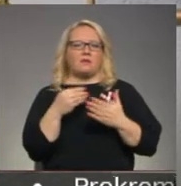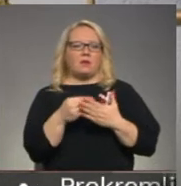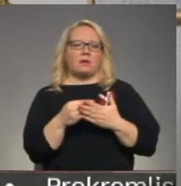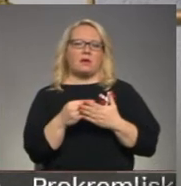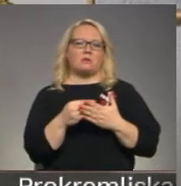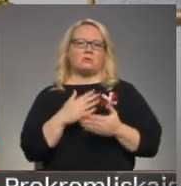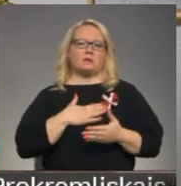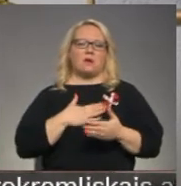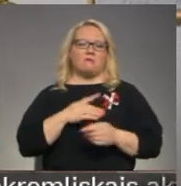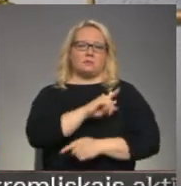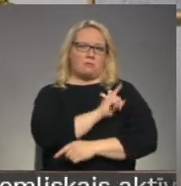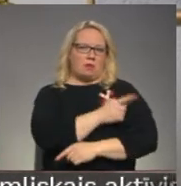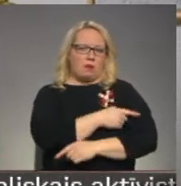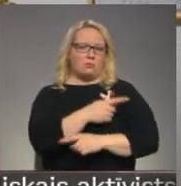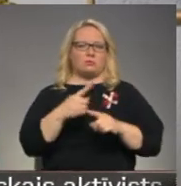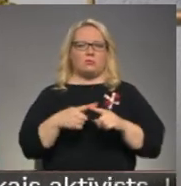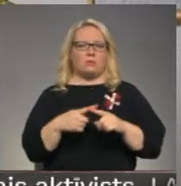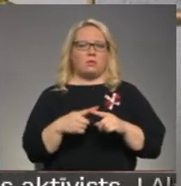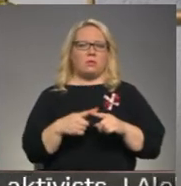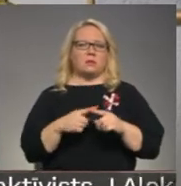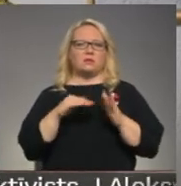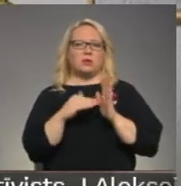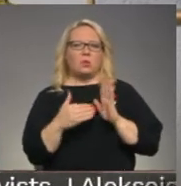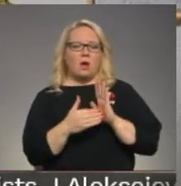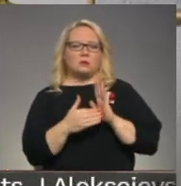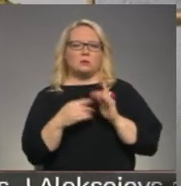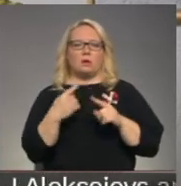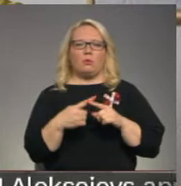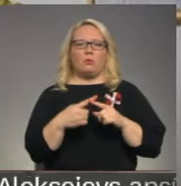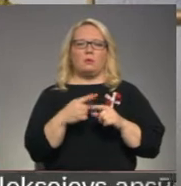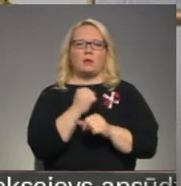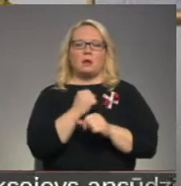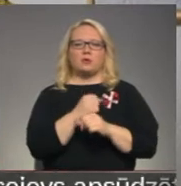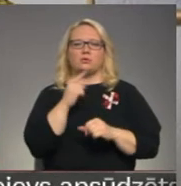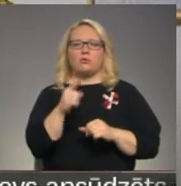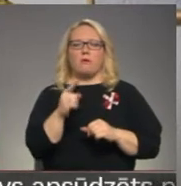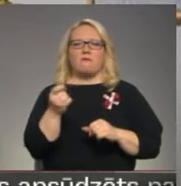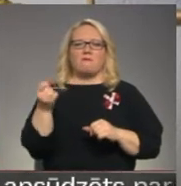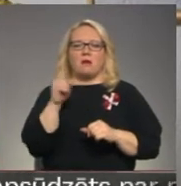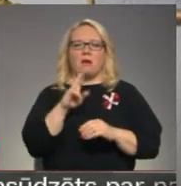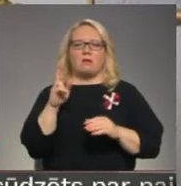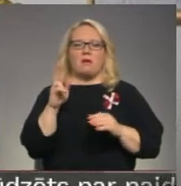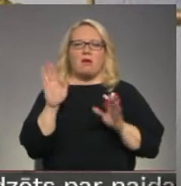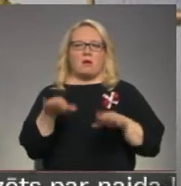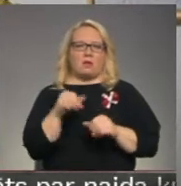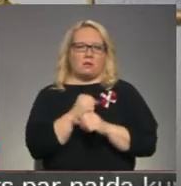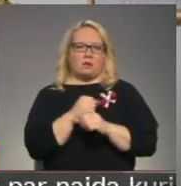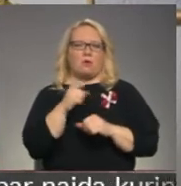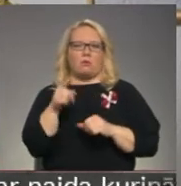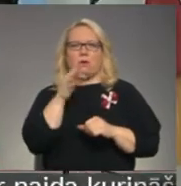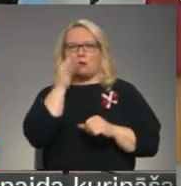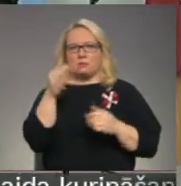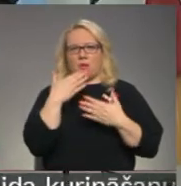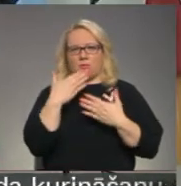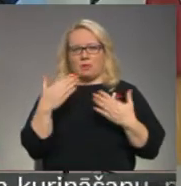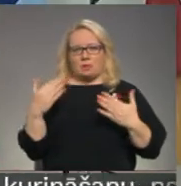savus spēkus un situāciju un darīši daudz vairāk, nekā viņi to varēši darīt. Par to arī viņam jāsaka paldies.